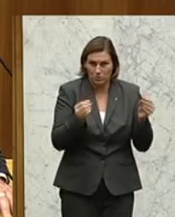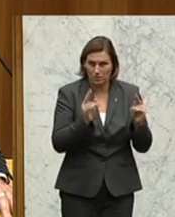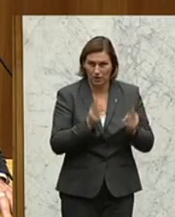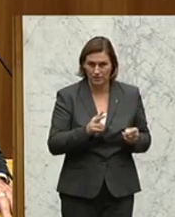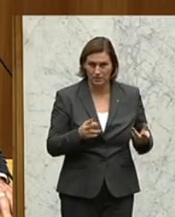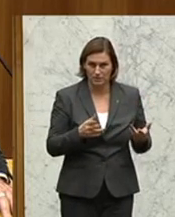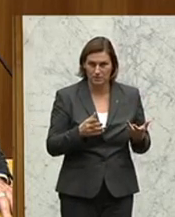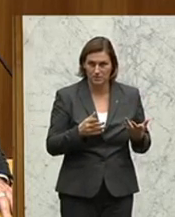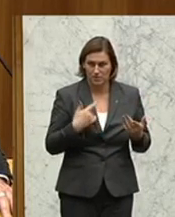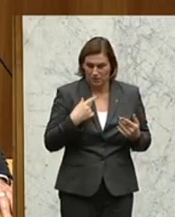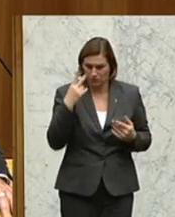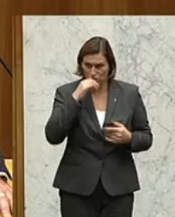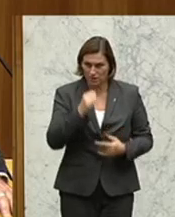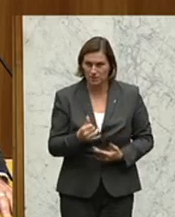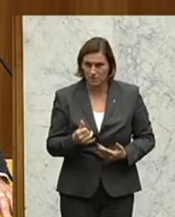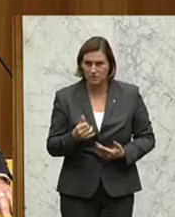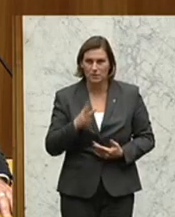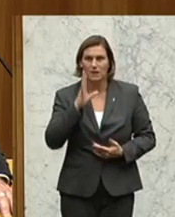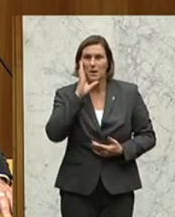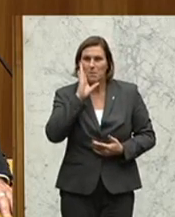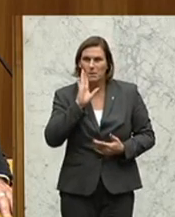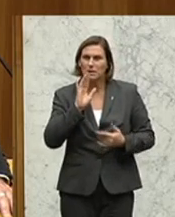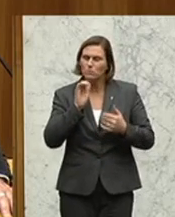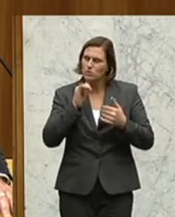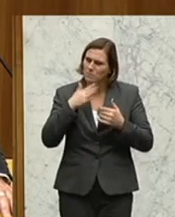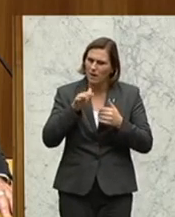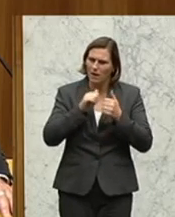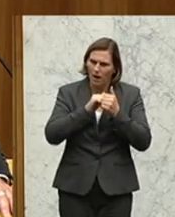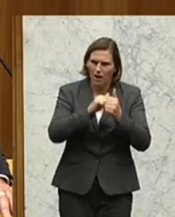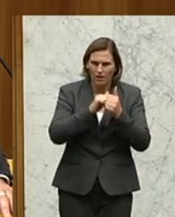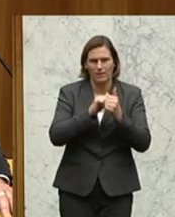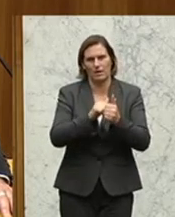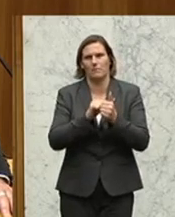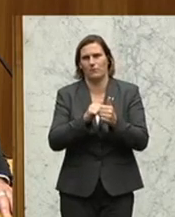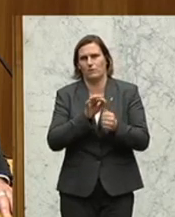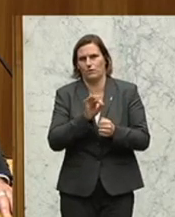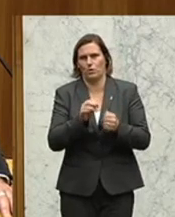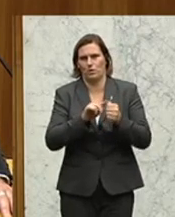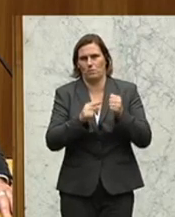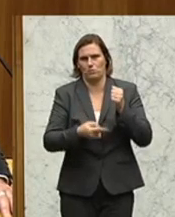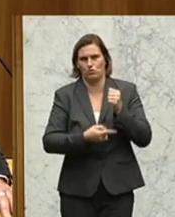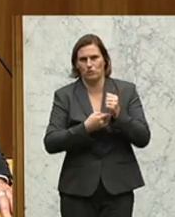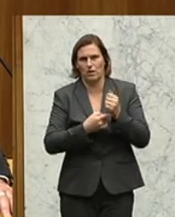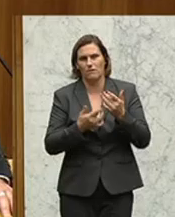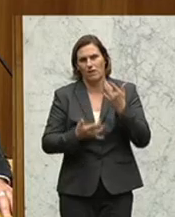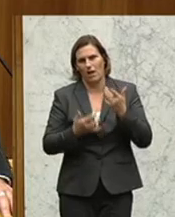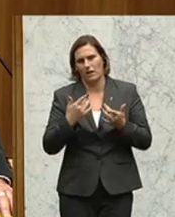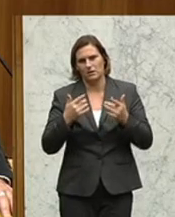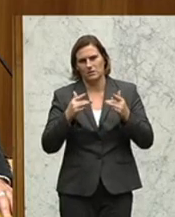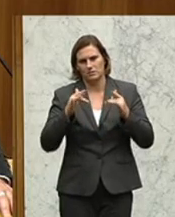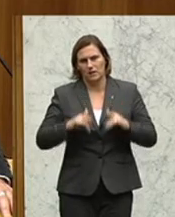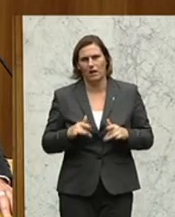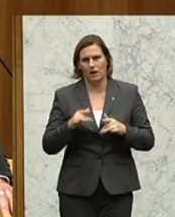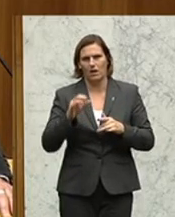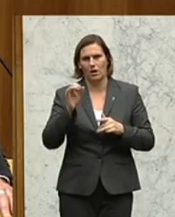lösen kann. Dafür fehlt mir jedes Verständnis. Da müssen Sie härter verhandeln. Ich weiß schon, Sie haben vielleicht nicht die Lobby hinter sich in der ÖVP, die